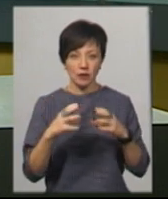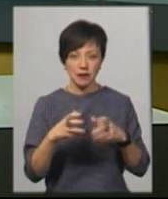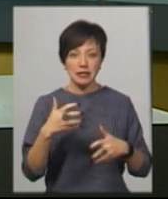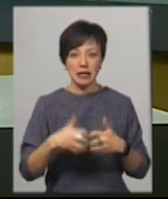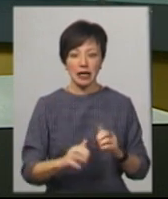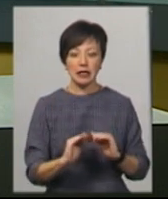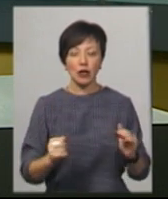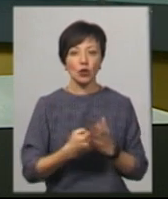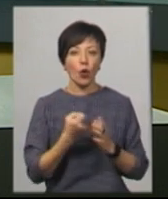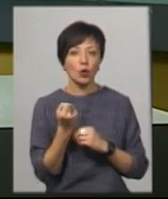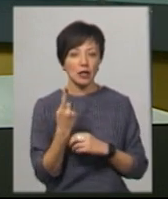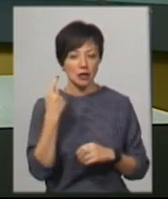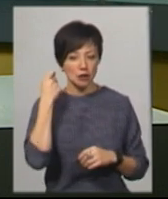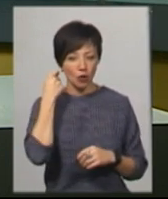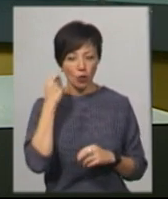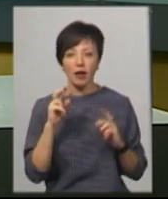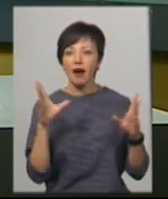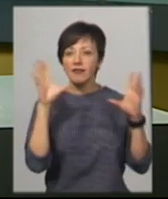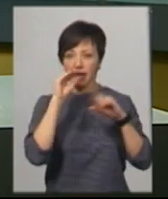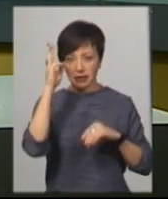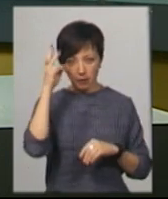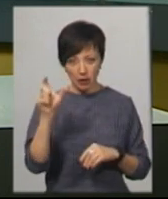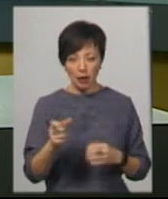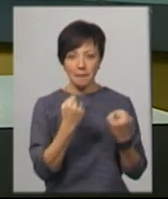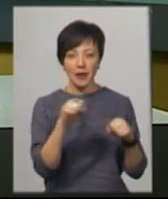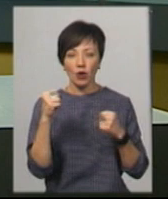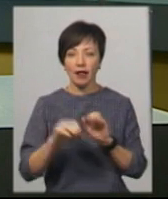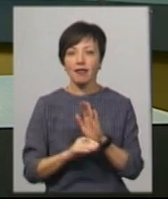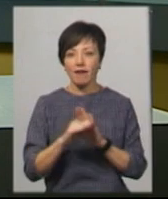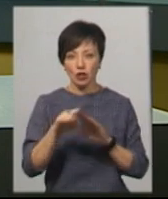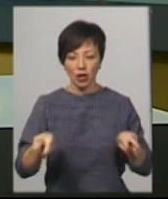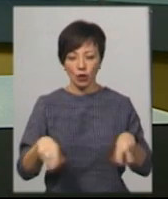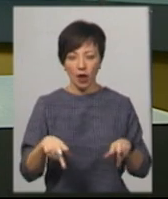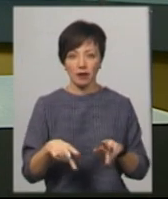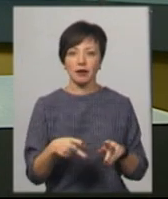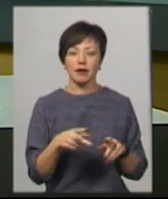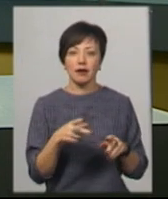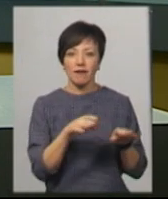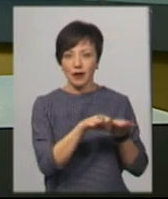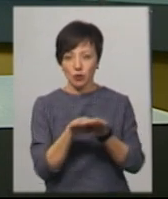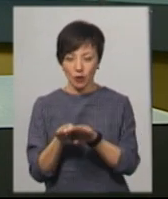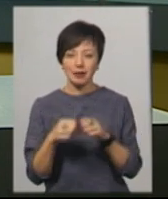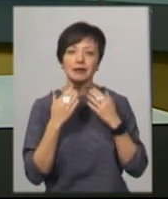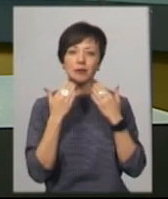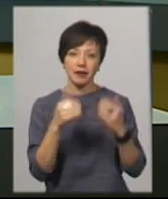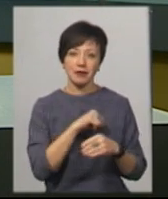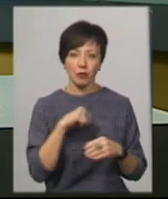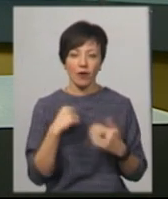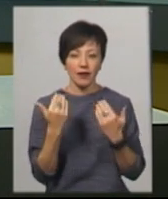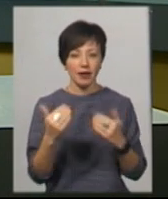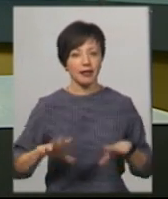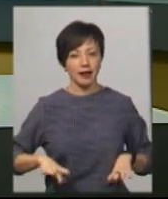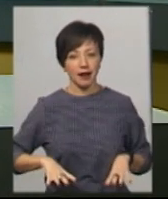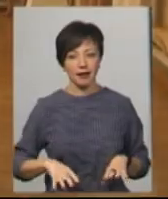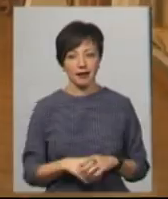серед дітей до 11 років. Як вдається хмельничанці підкоряти найвищі танцювальні висоти, ми запитали в неї самої та в її тренера.